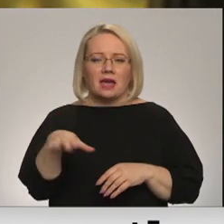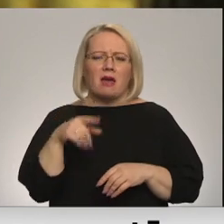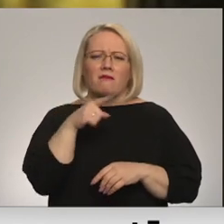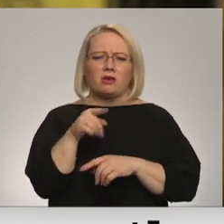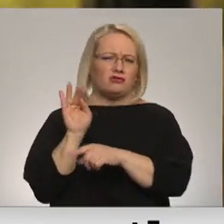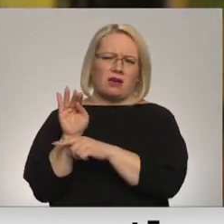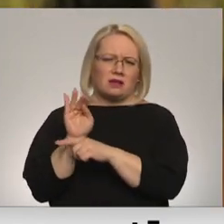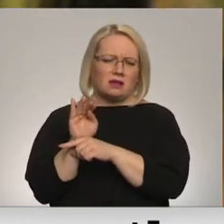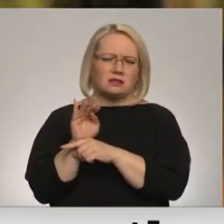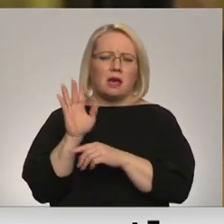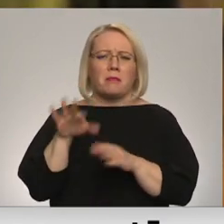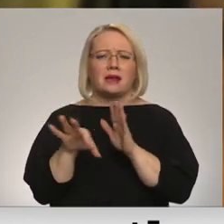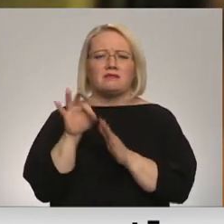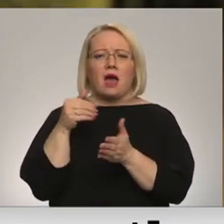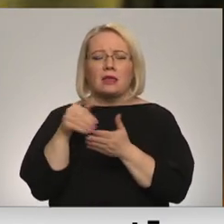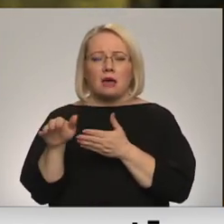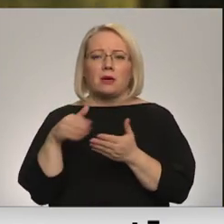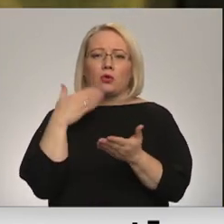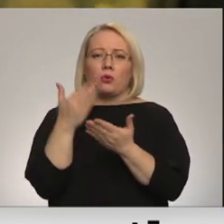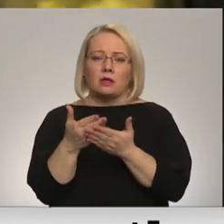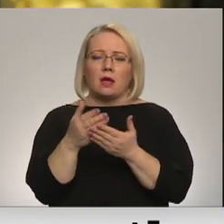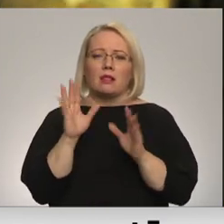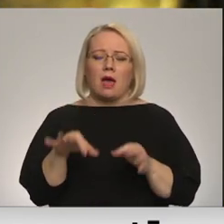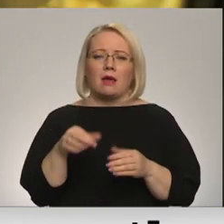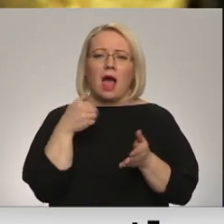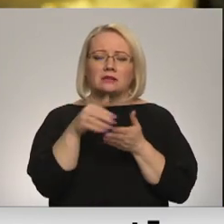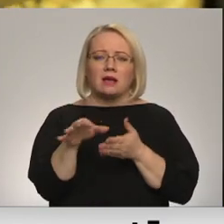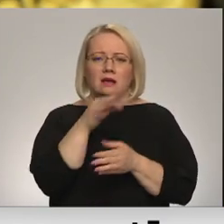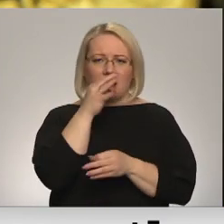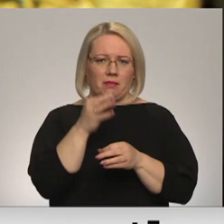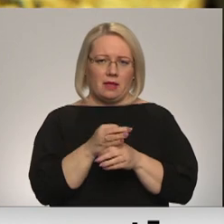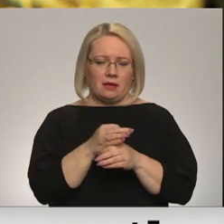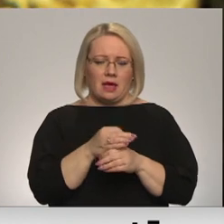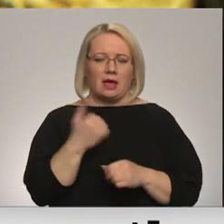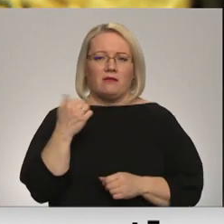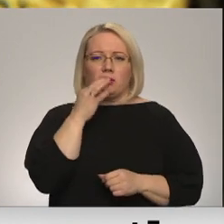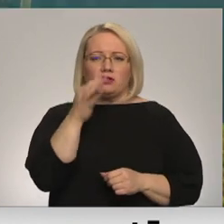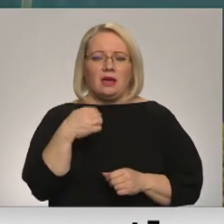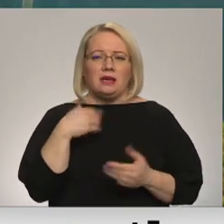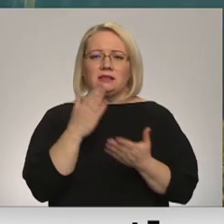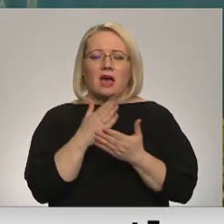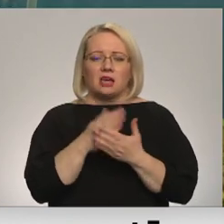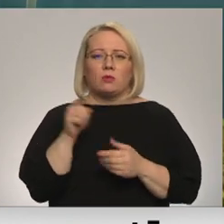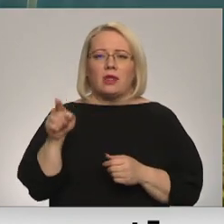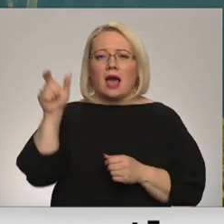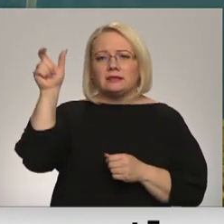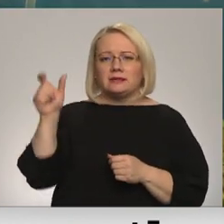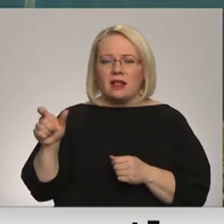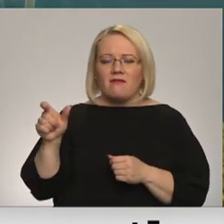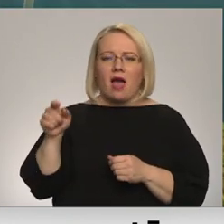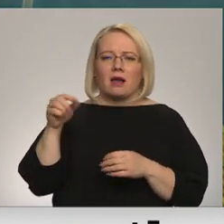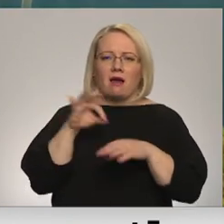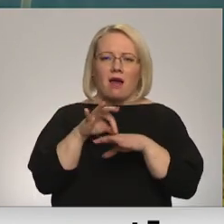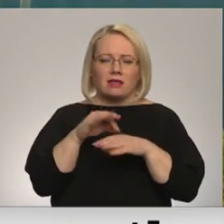par izvēlu no tā atteikties, bet rosina atteikties atbildīgi. Es neesmu šī cilvēka zāba, staigājas. Es nezinu, kas viņam ir